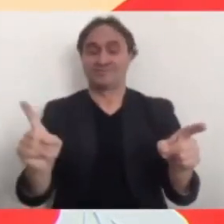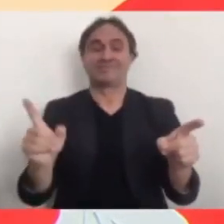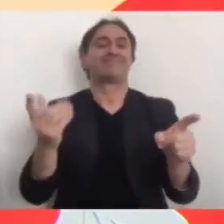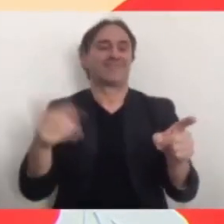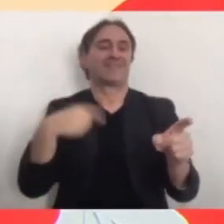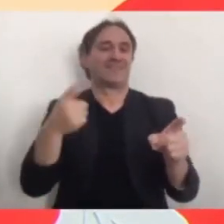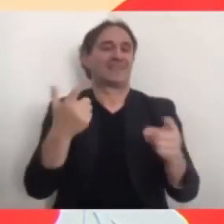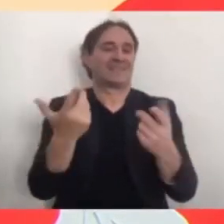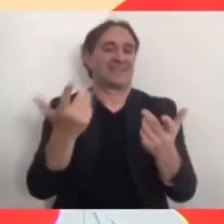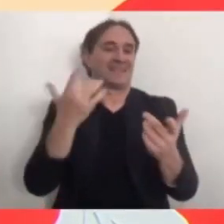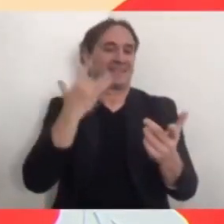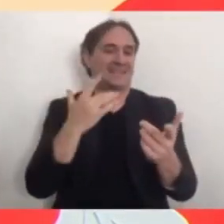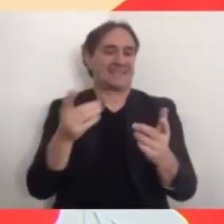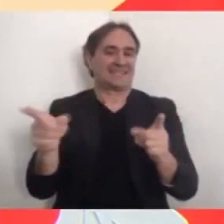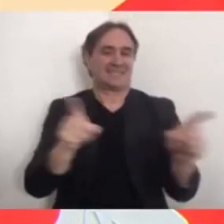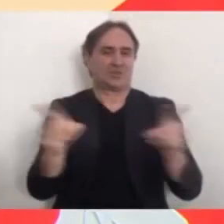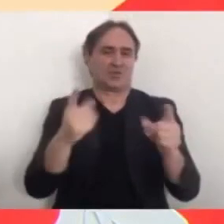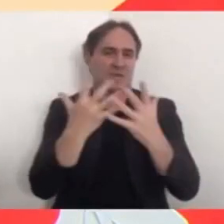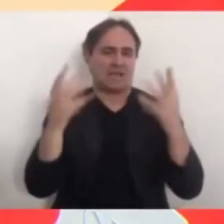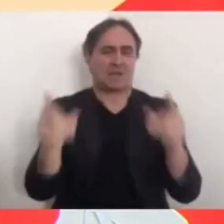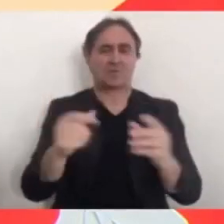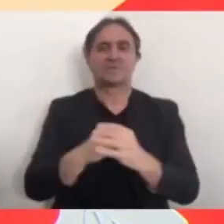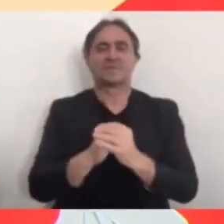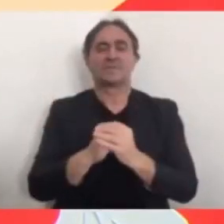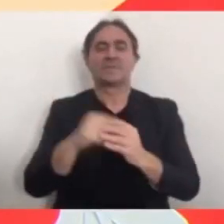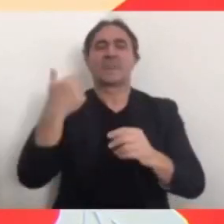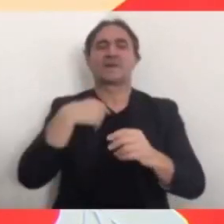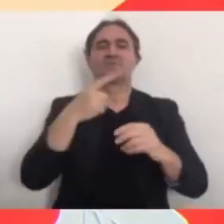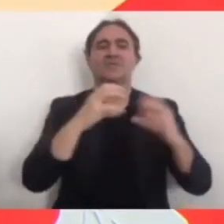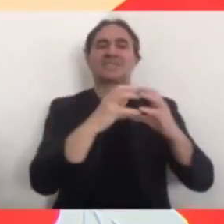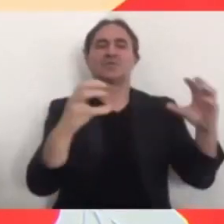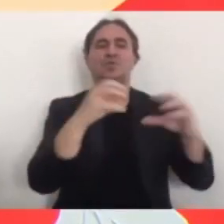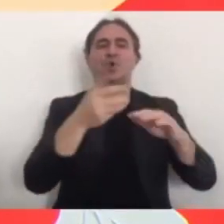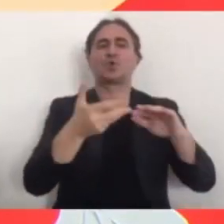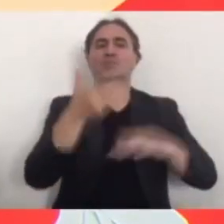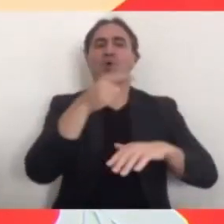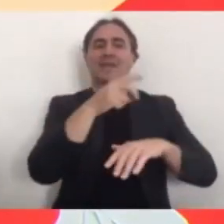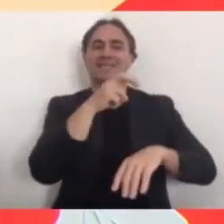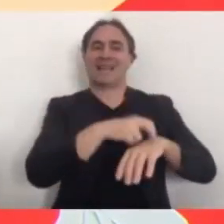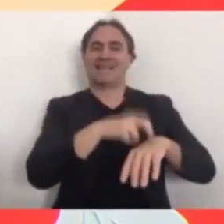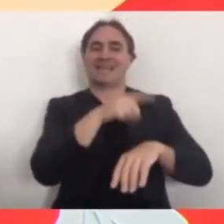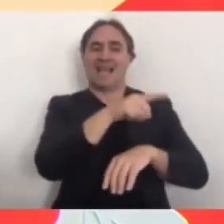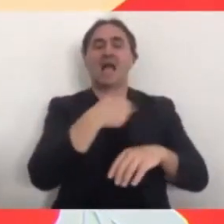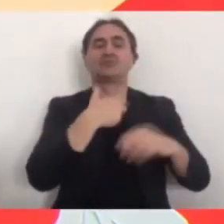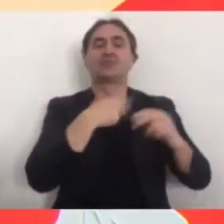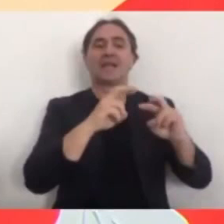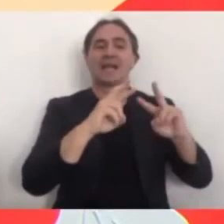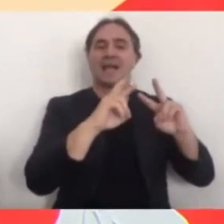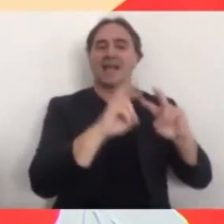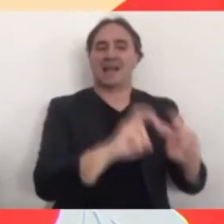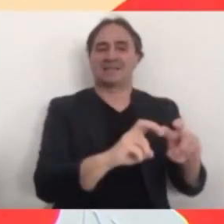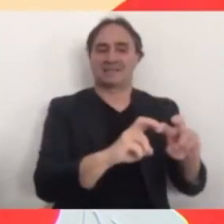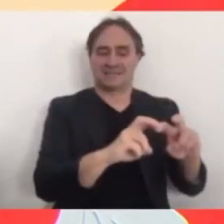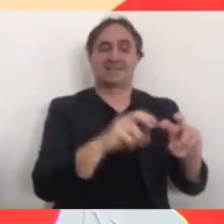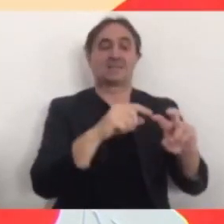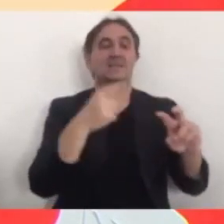'analisi dell'Istituto Superiore di Sanità ha documentato chiaramente che nel Paese fino ai 59 anni